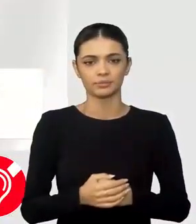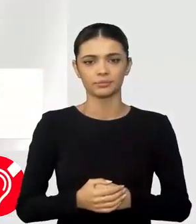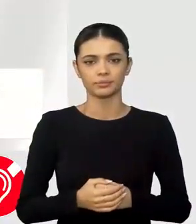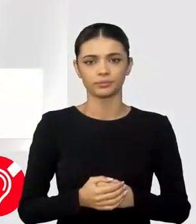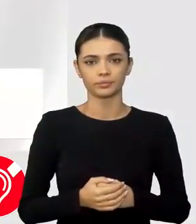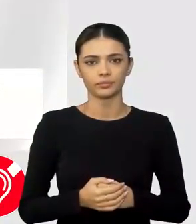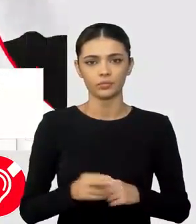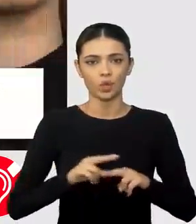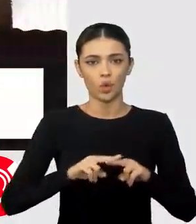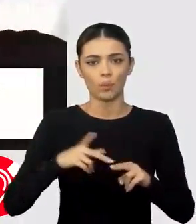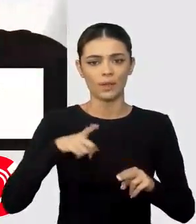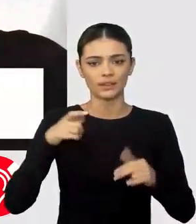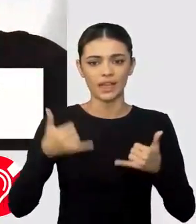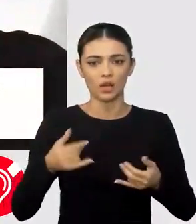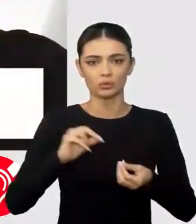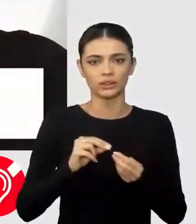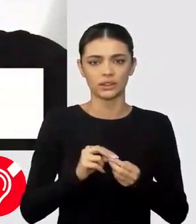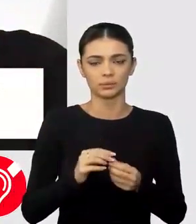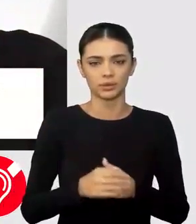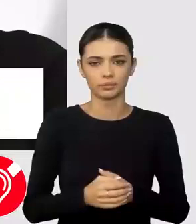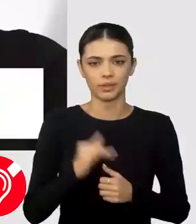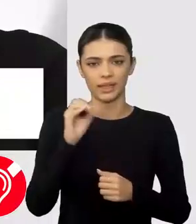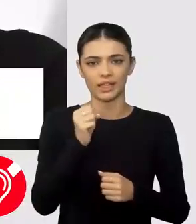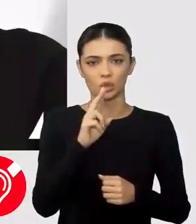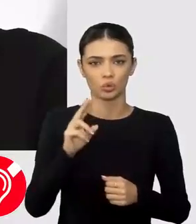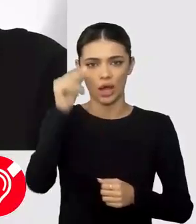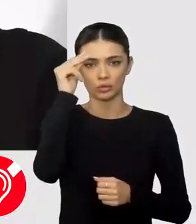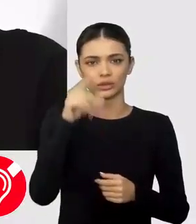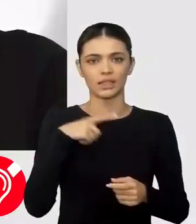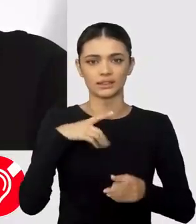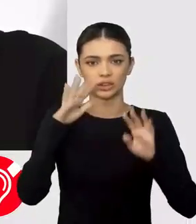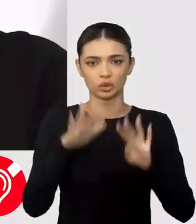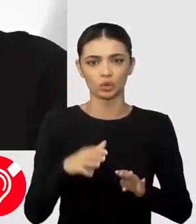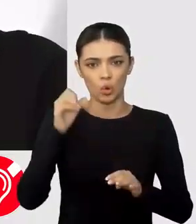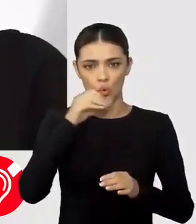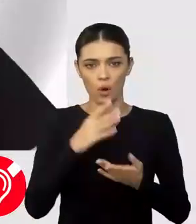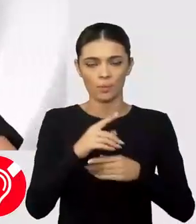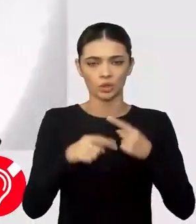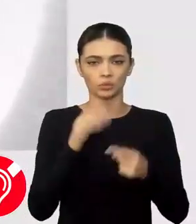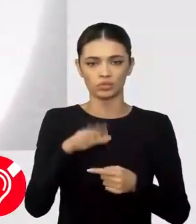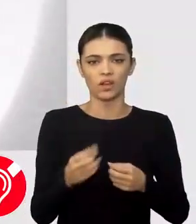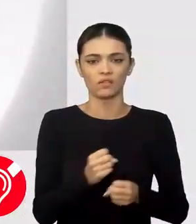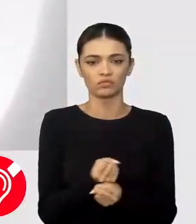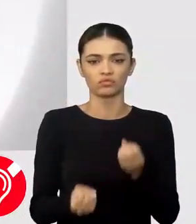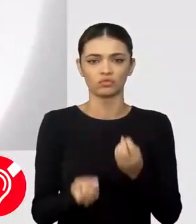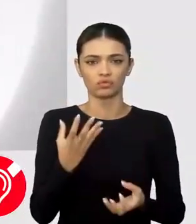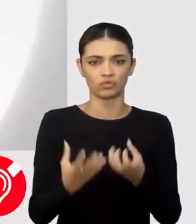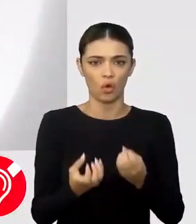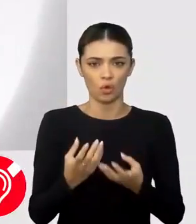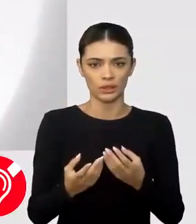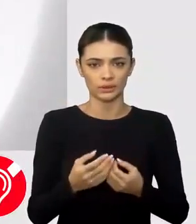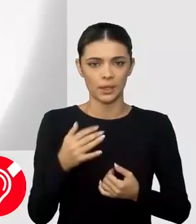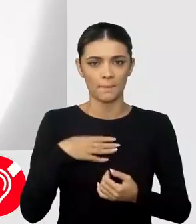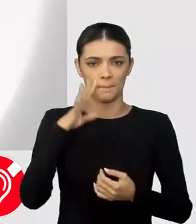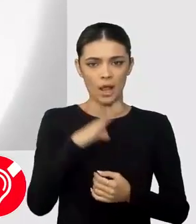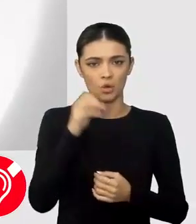-am găsit, Katia. Care este acum starea pacienților? Alice Isuvrancea anunță că există, așa cum spunea și Laura, nouă victime